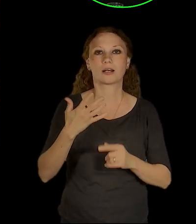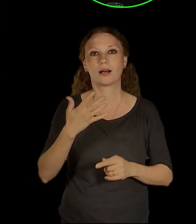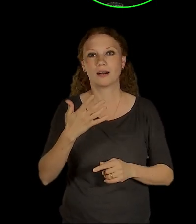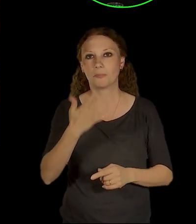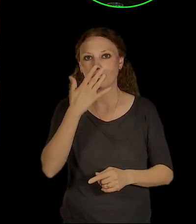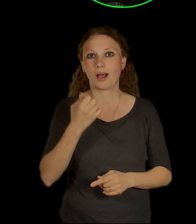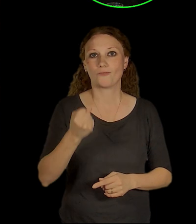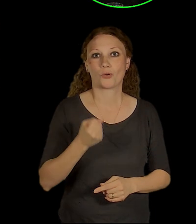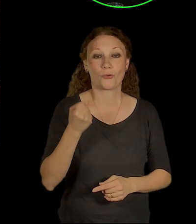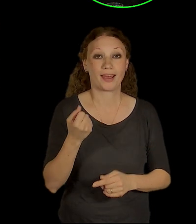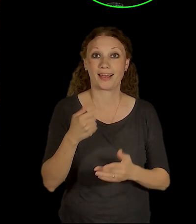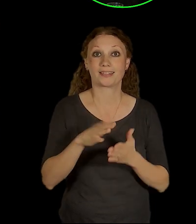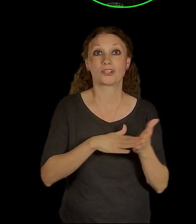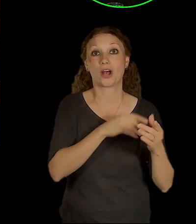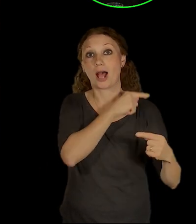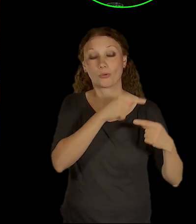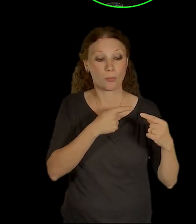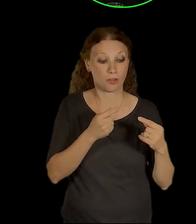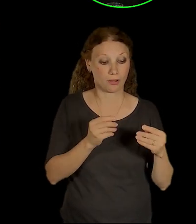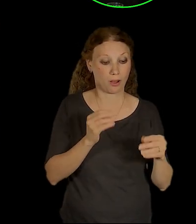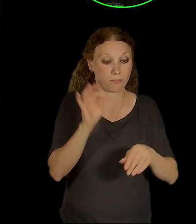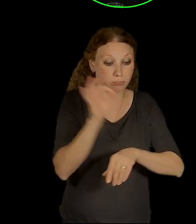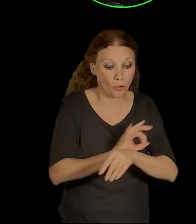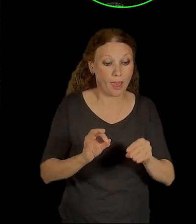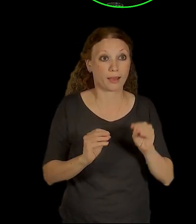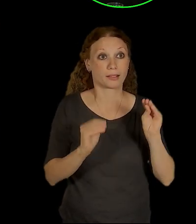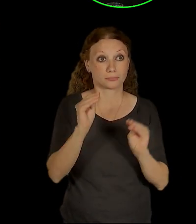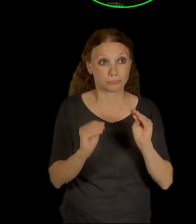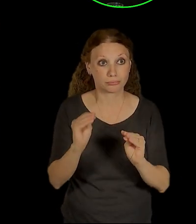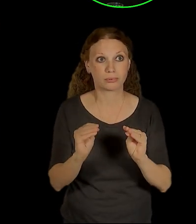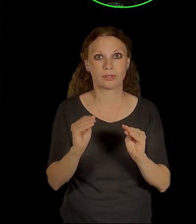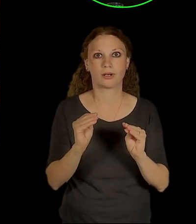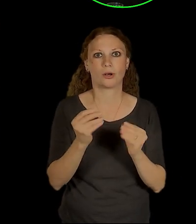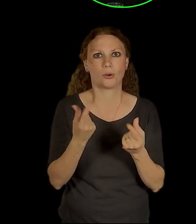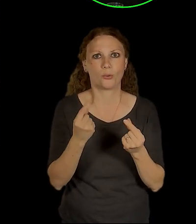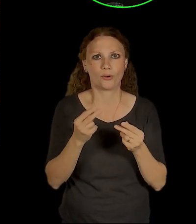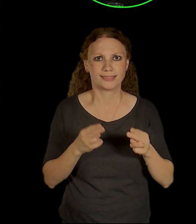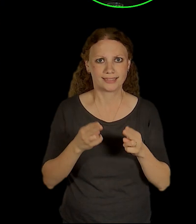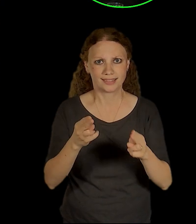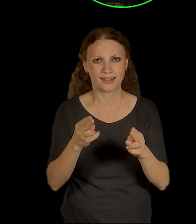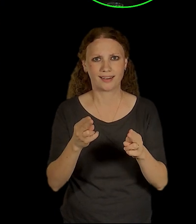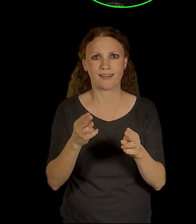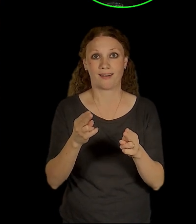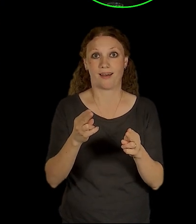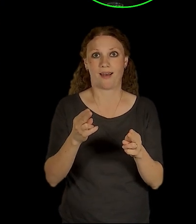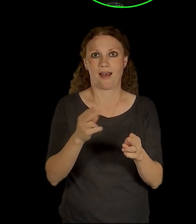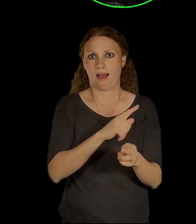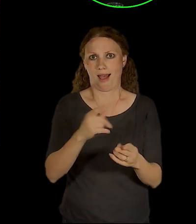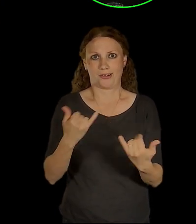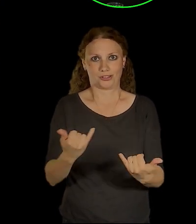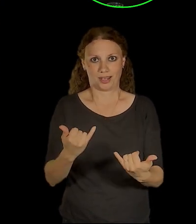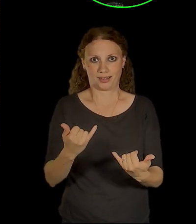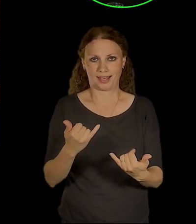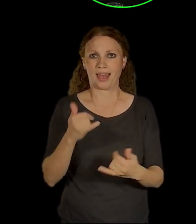nikdo nevěděl, kam to dospěje, na jaké jsme cestě. A vlastně musím říct, že do dneška existuje projekt Terminál Smíchov.